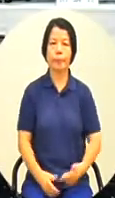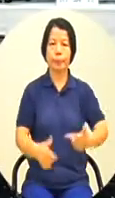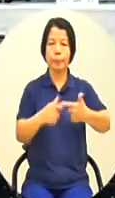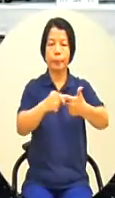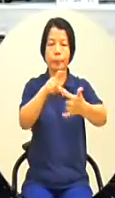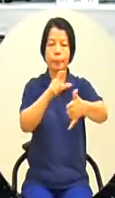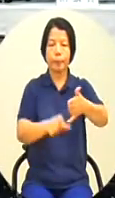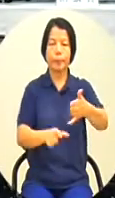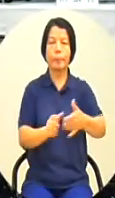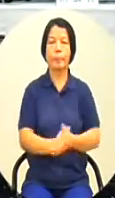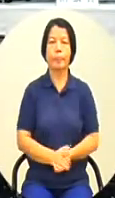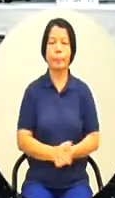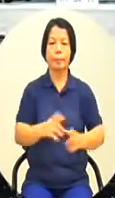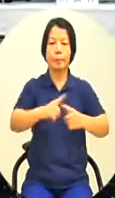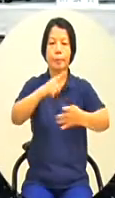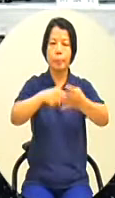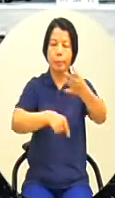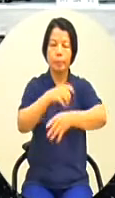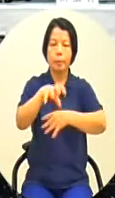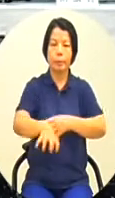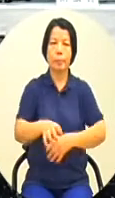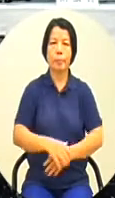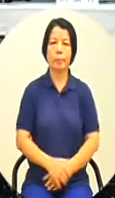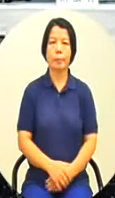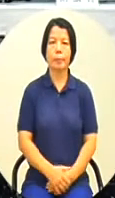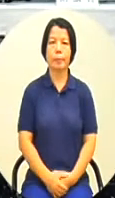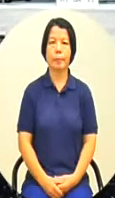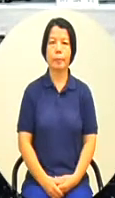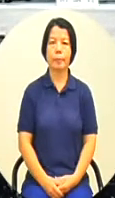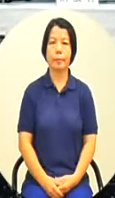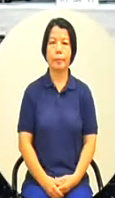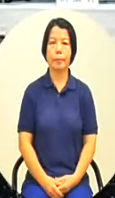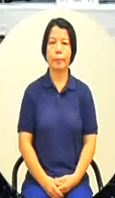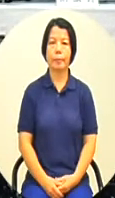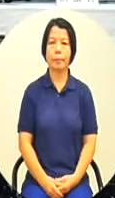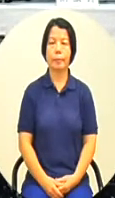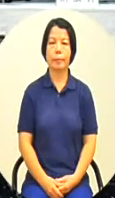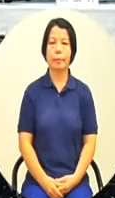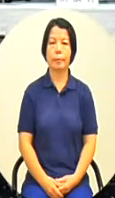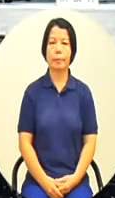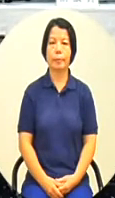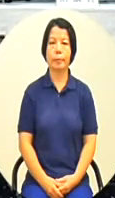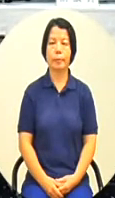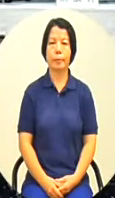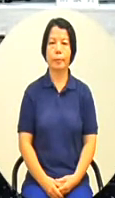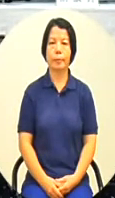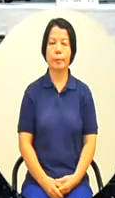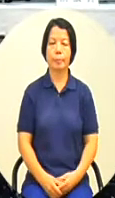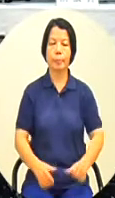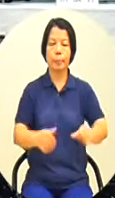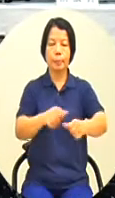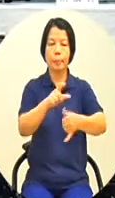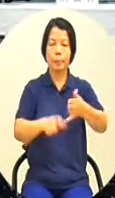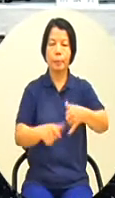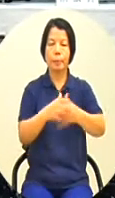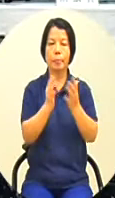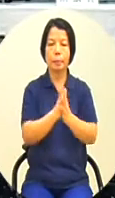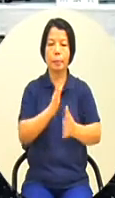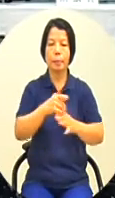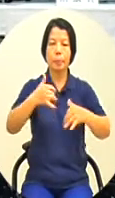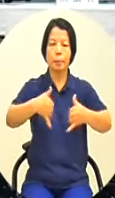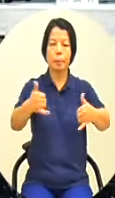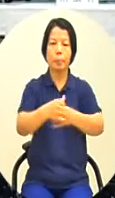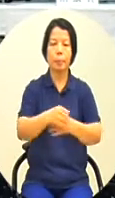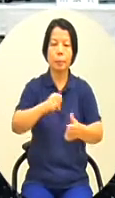人事處第5案對對對第5案是高雄市陸上漁溫